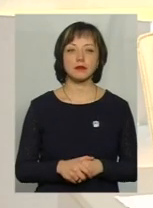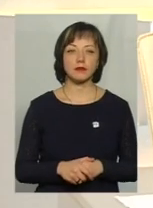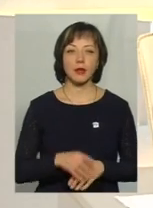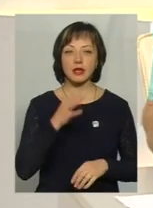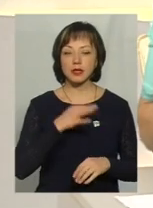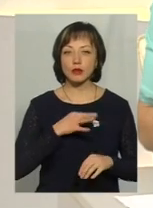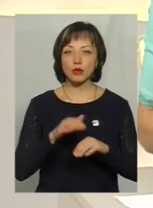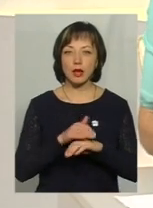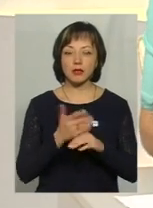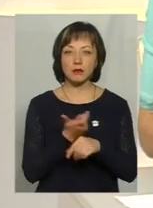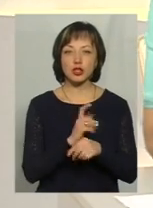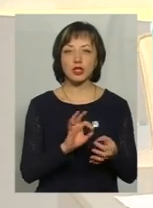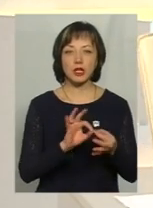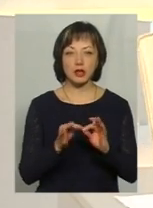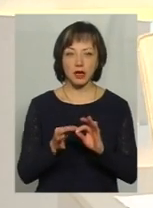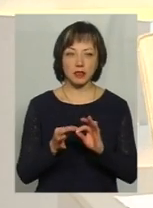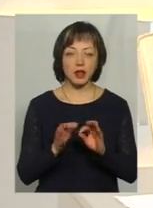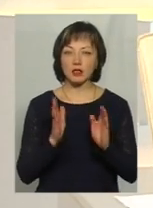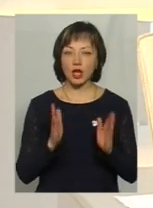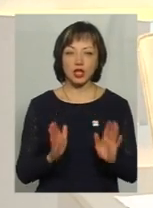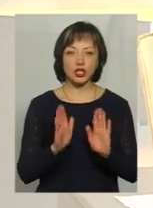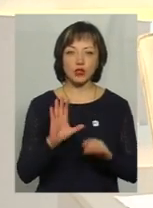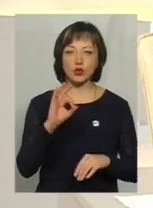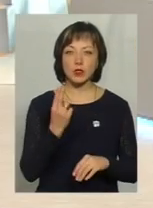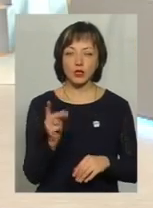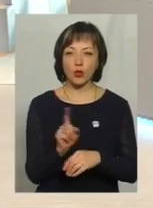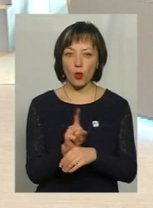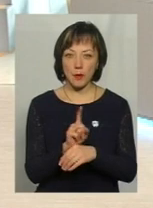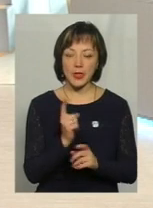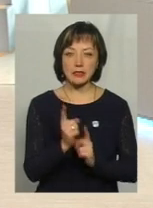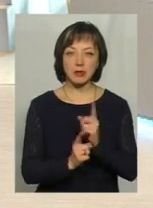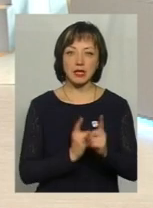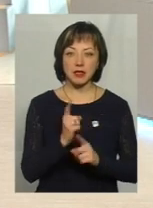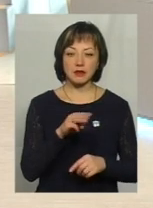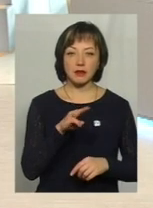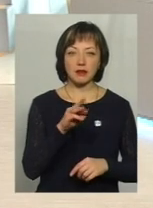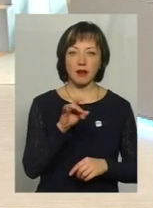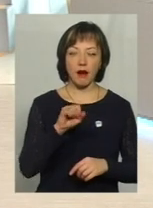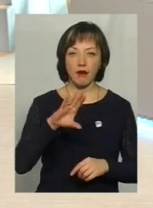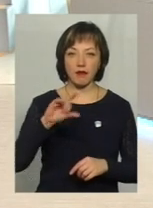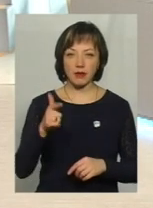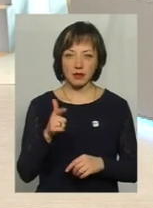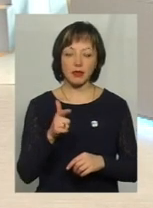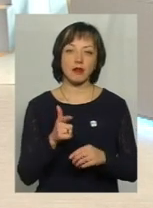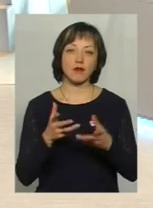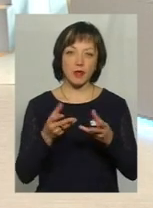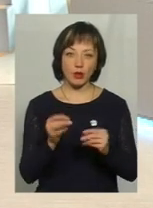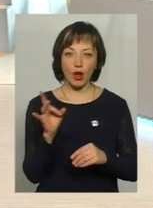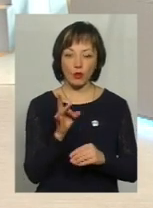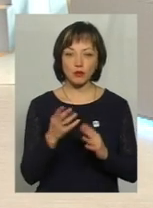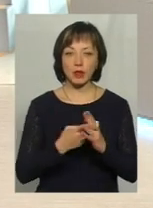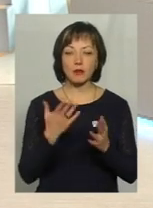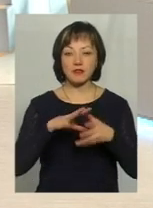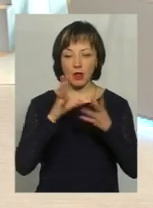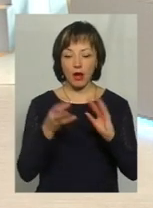Власне, більш детальніше, не лише соціальні норми, які змінилися в травні місяці, вплинули на розмір субсидій, а якщо